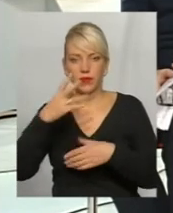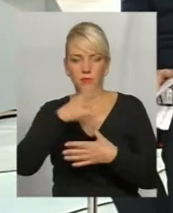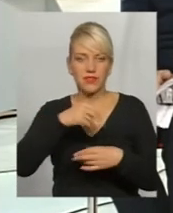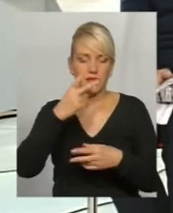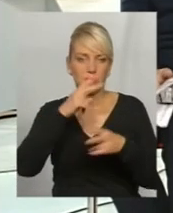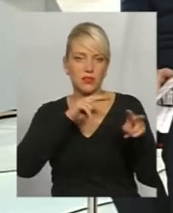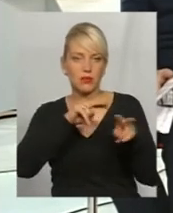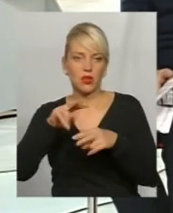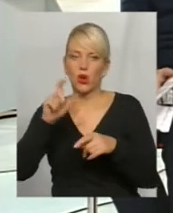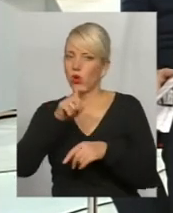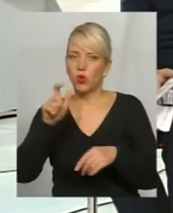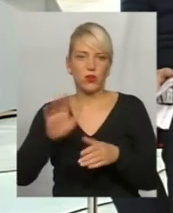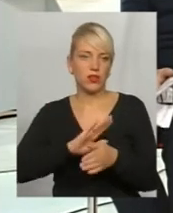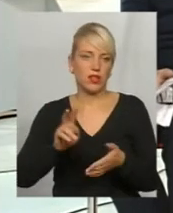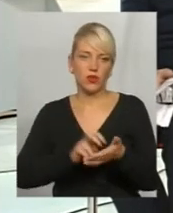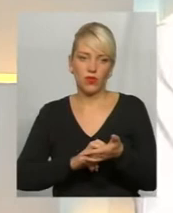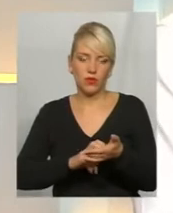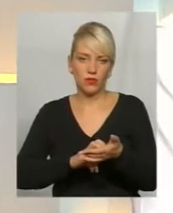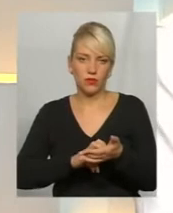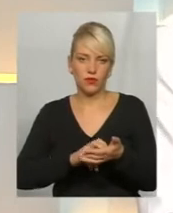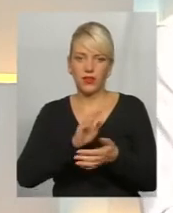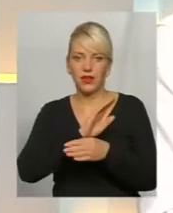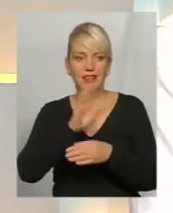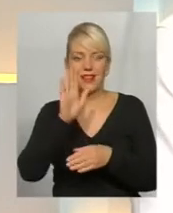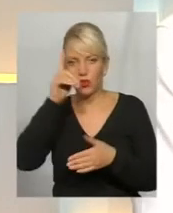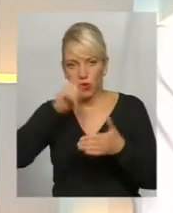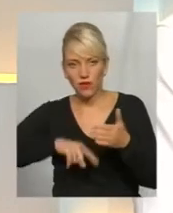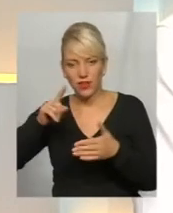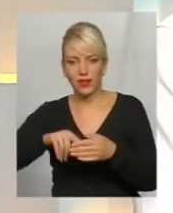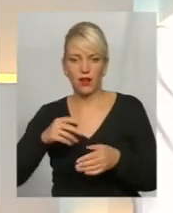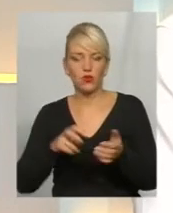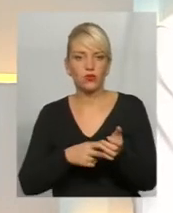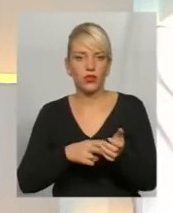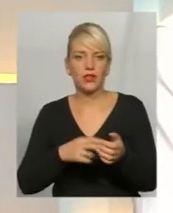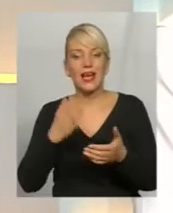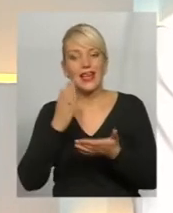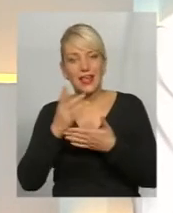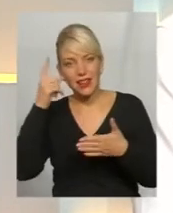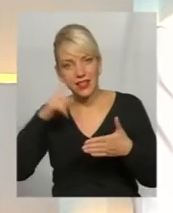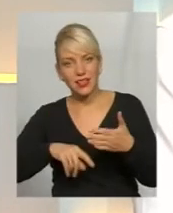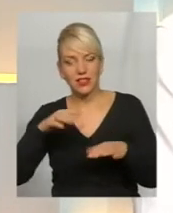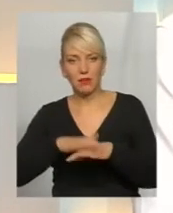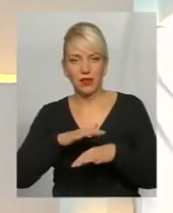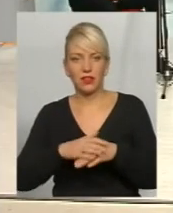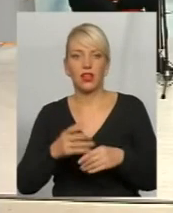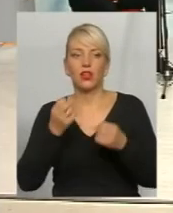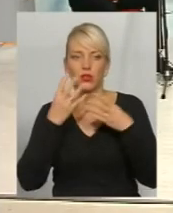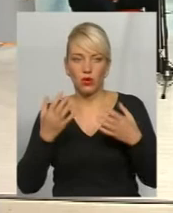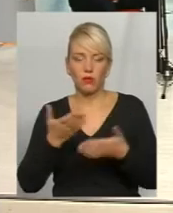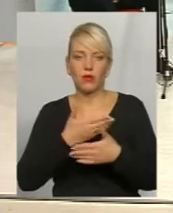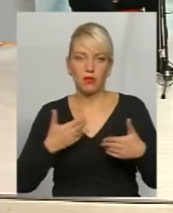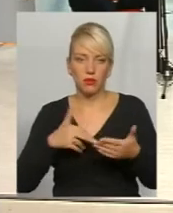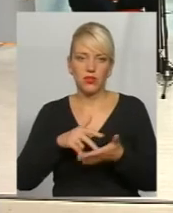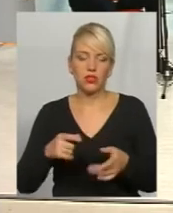знову таки, не довіряють, побоюються. Але і недійні банки. Тому, тут так само, розумію, треба дивитися. Добре, ми прийшли до того, що в нас є